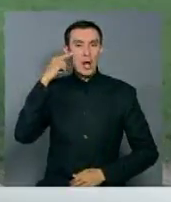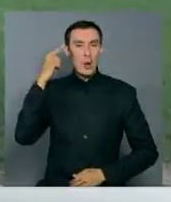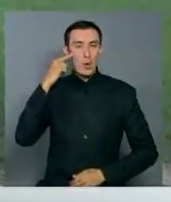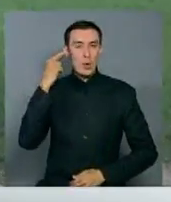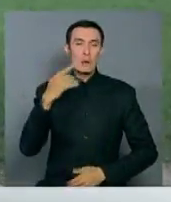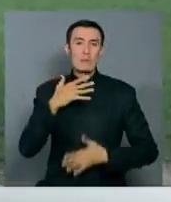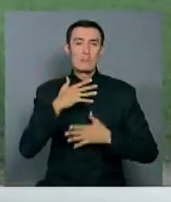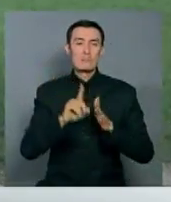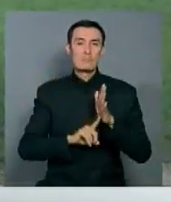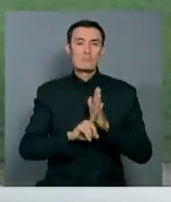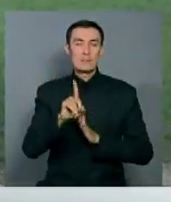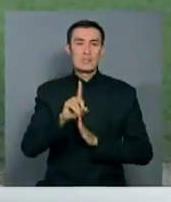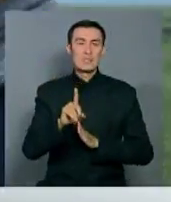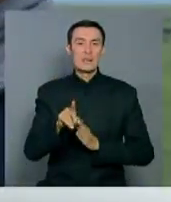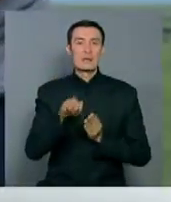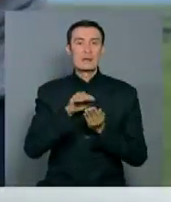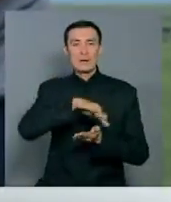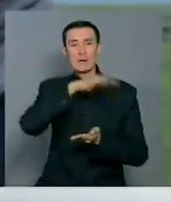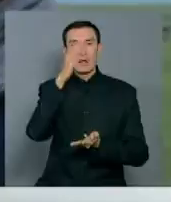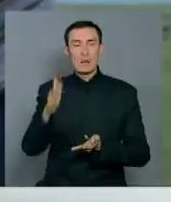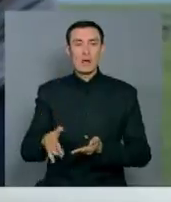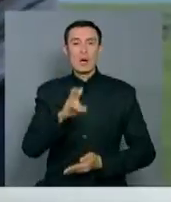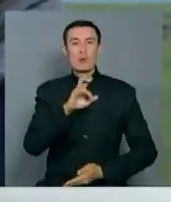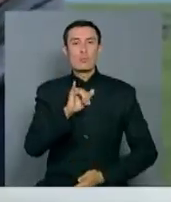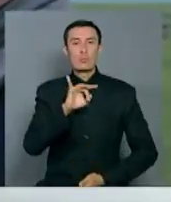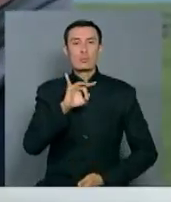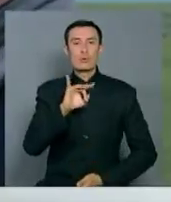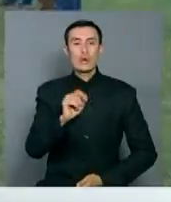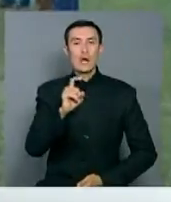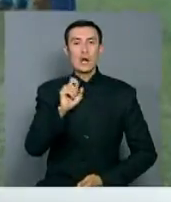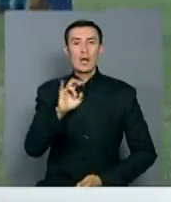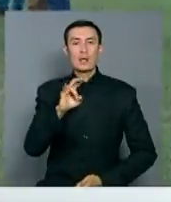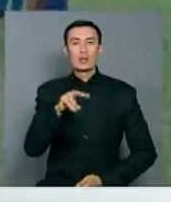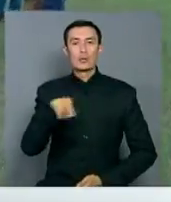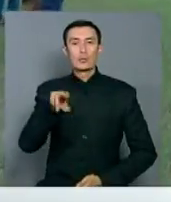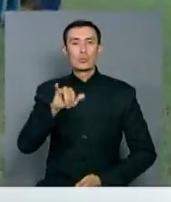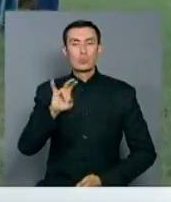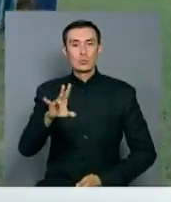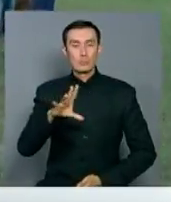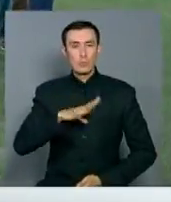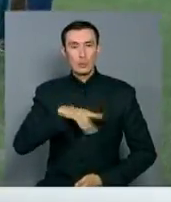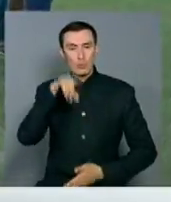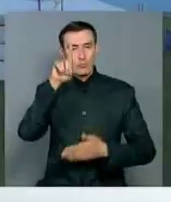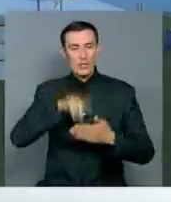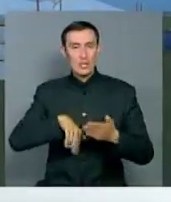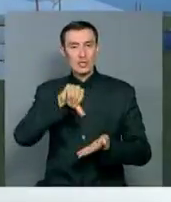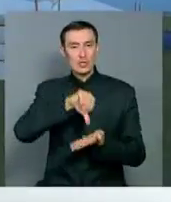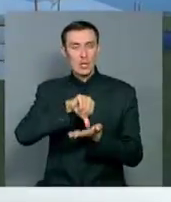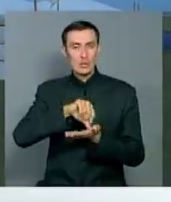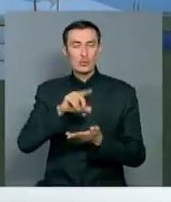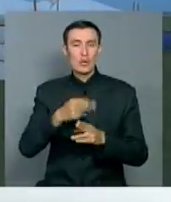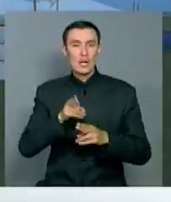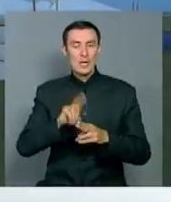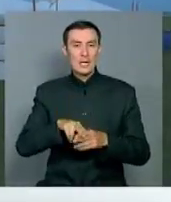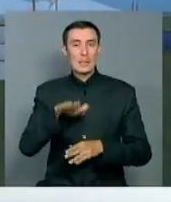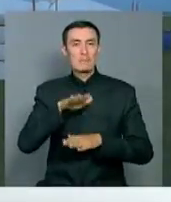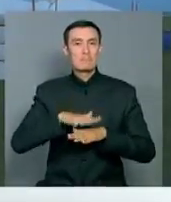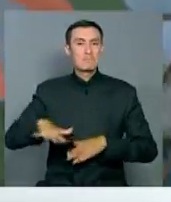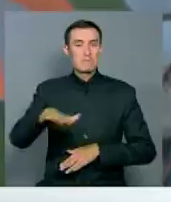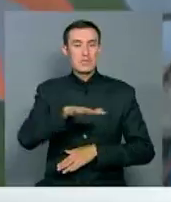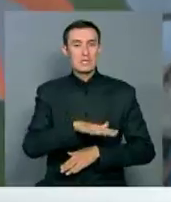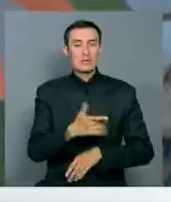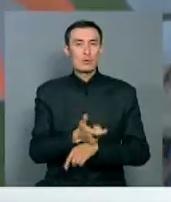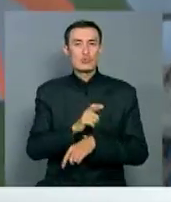Первой отправной точкой стала святая гора Бурхан-Халдун. Члены экспедиции уверены, что эта местность кроет в себе немало